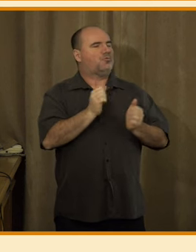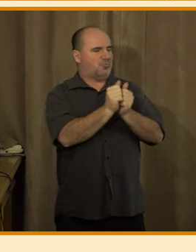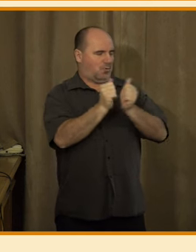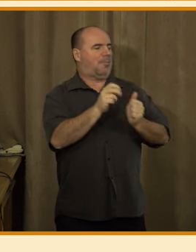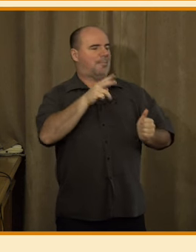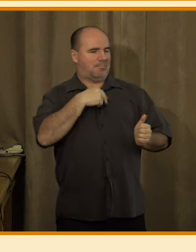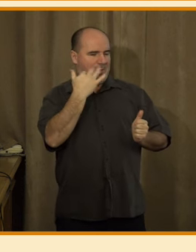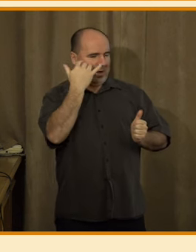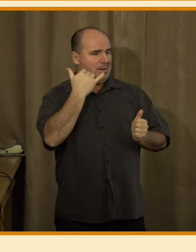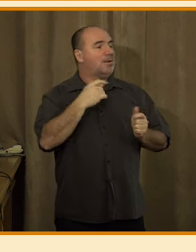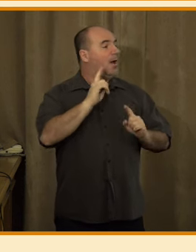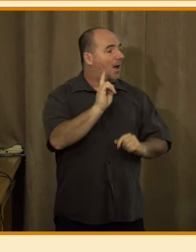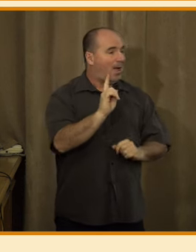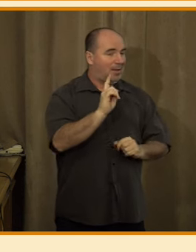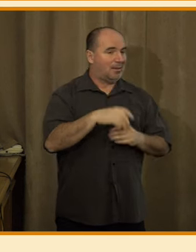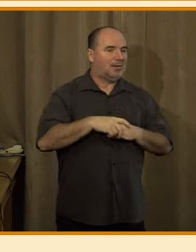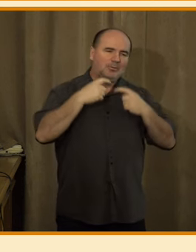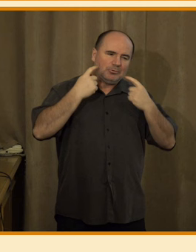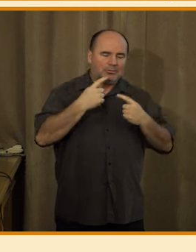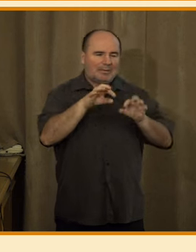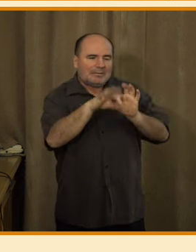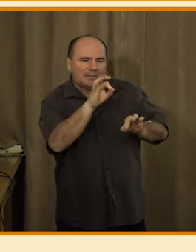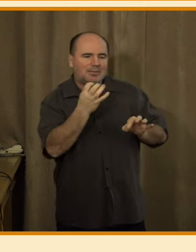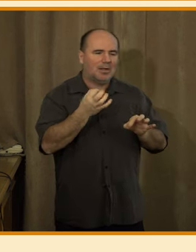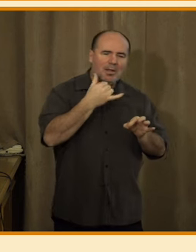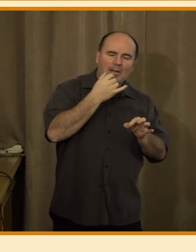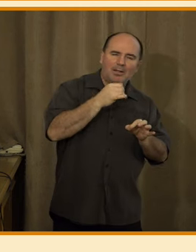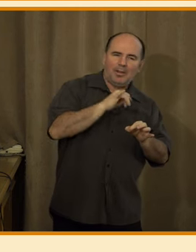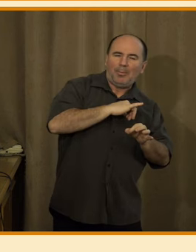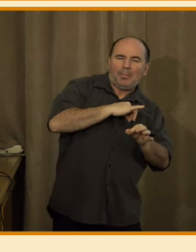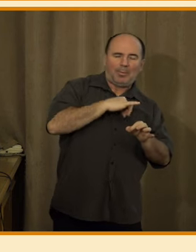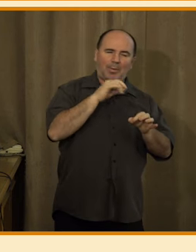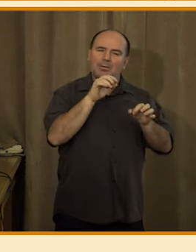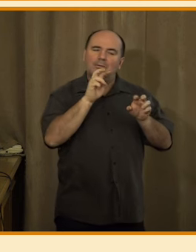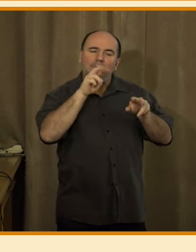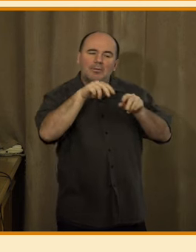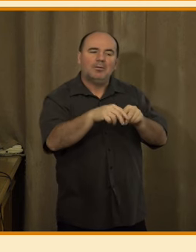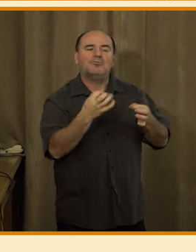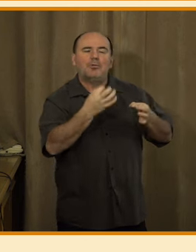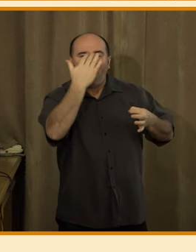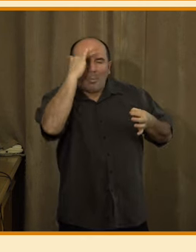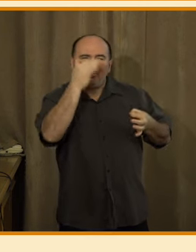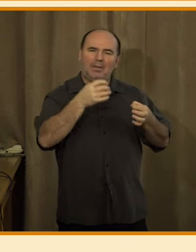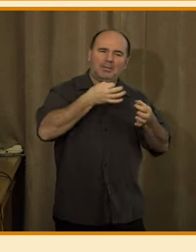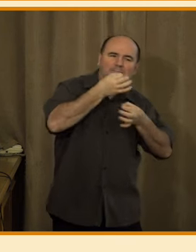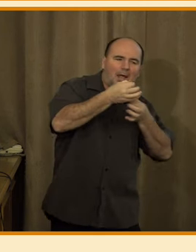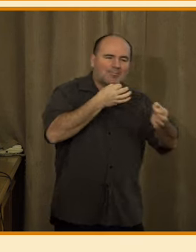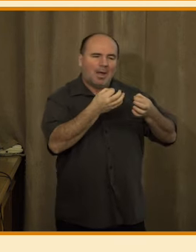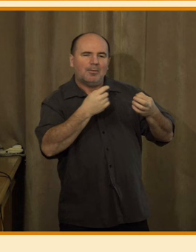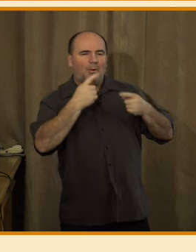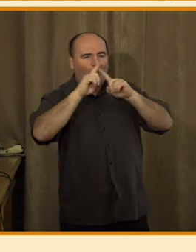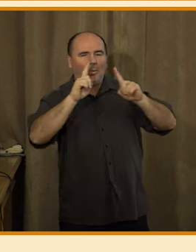šlo to zjistit, co vlastně dovede, případně nějakým způsobem se pobavit. Samozřejmě už